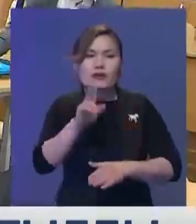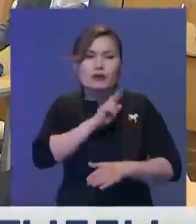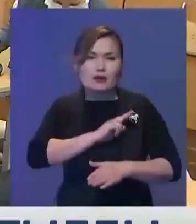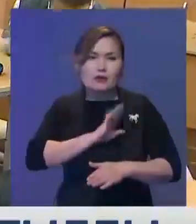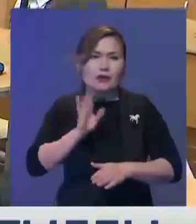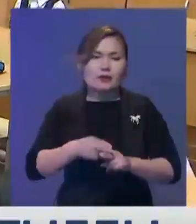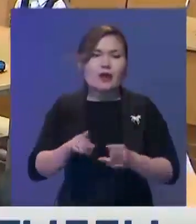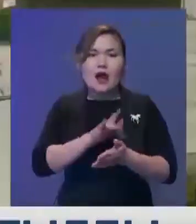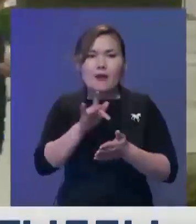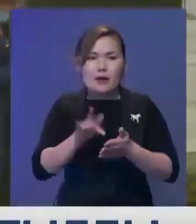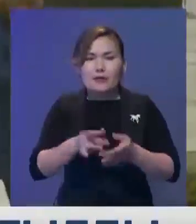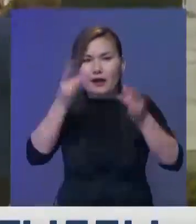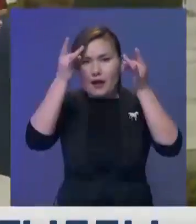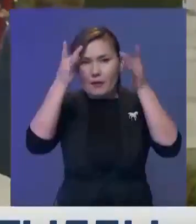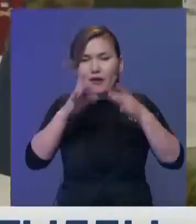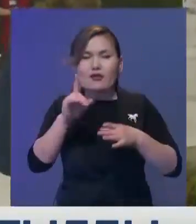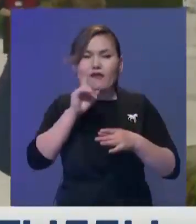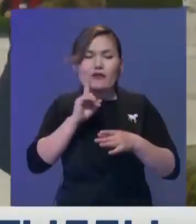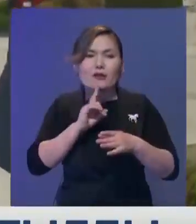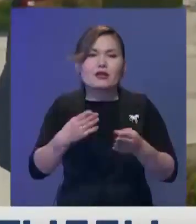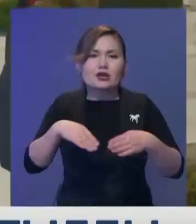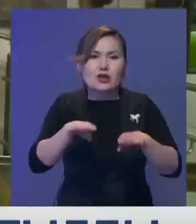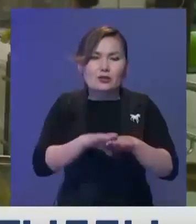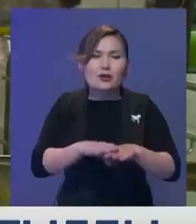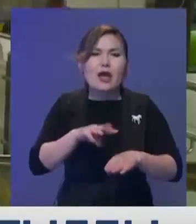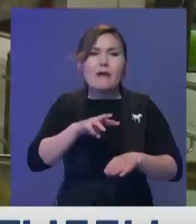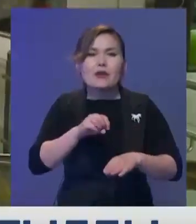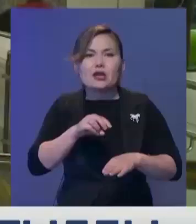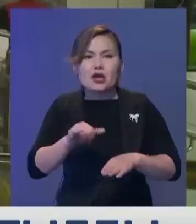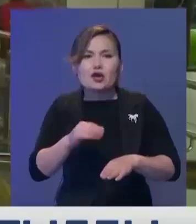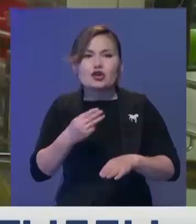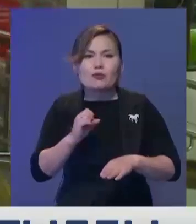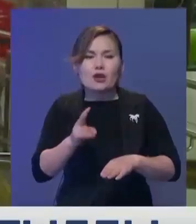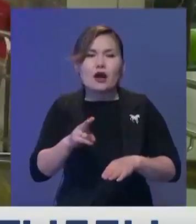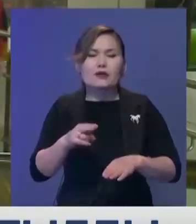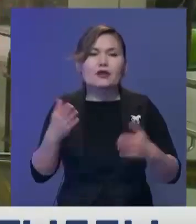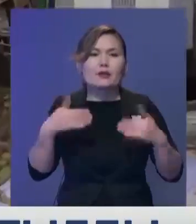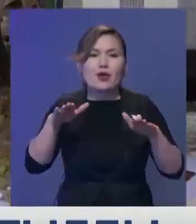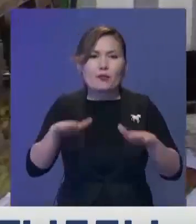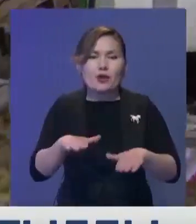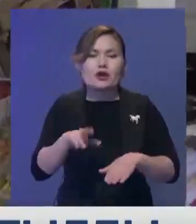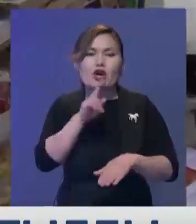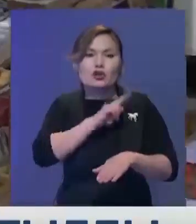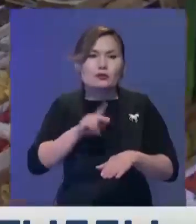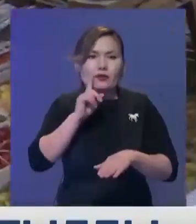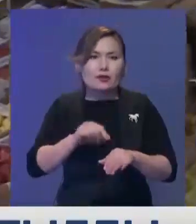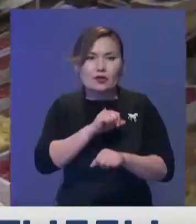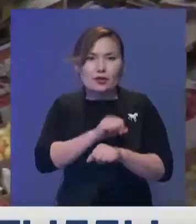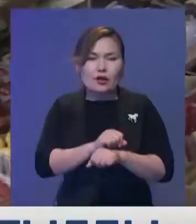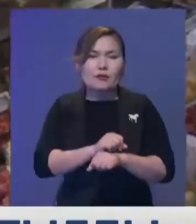Қалада мәдениет нысандары жабық, сондаяқ меде үшін бұлақ деймал сорынының қызметіне тұйым салынға.